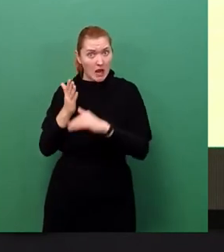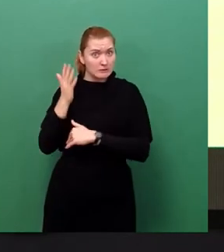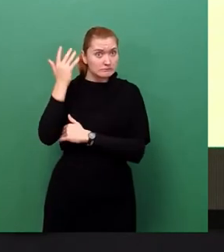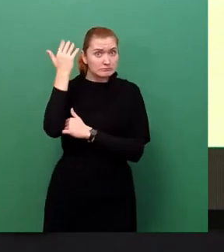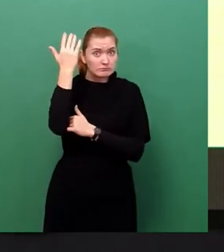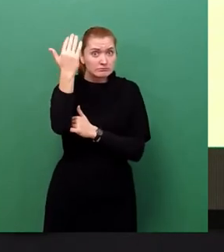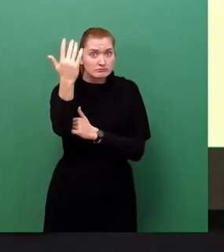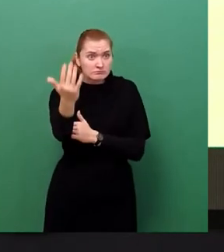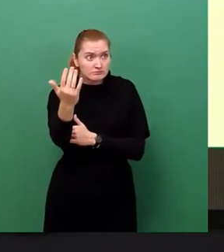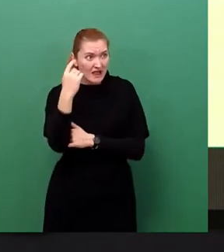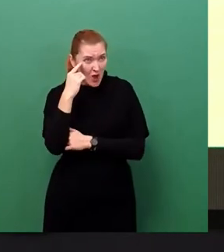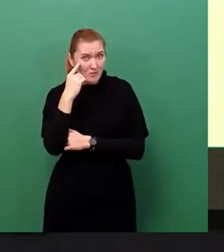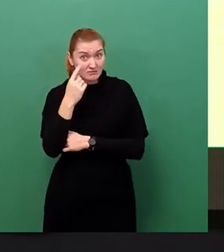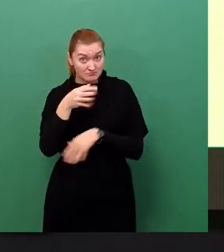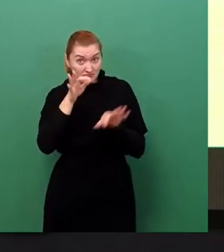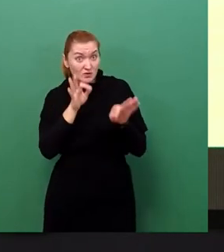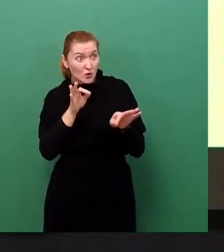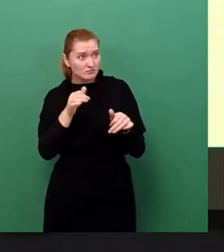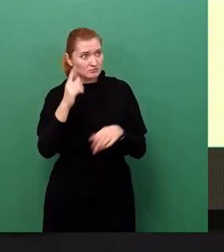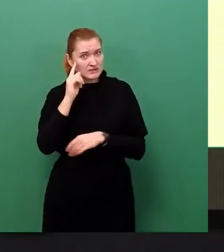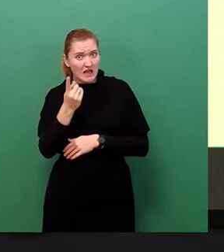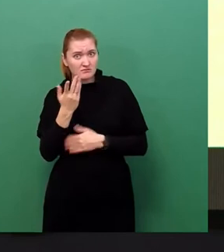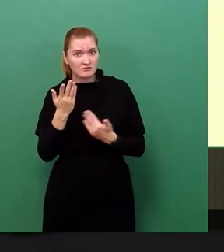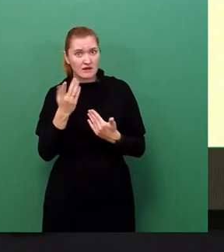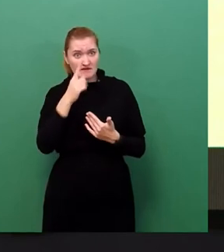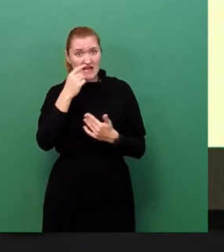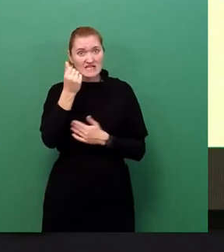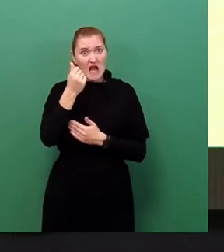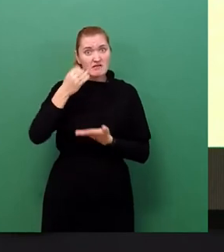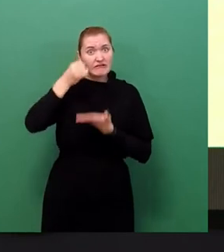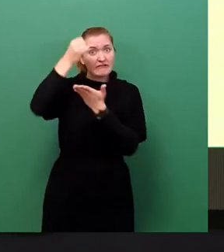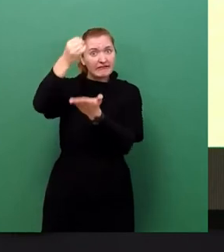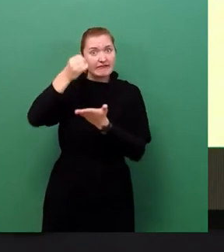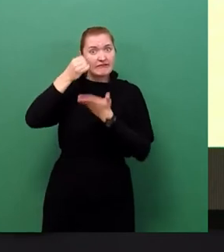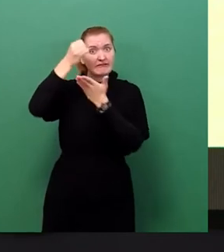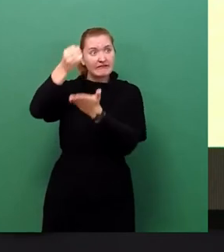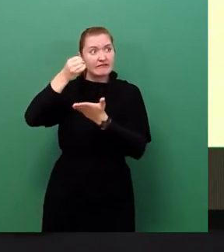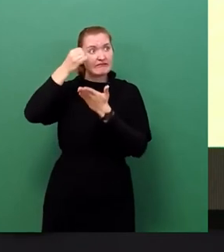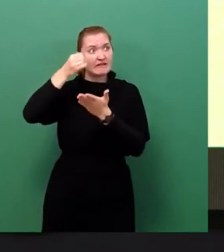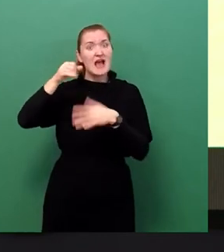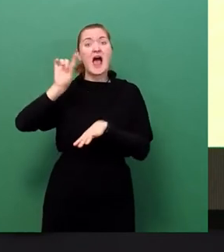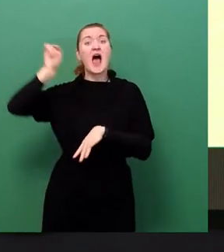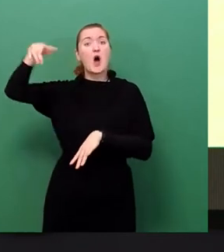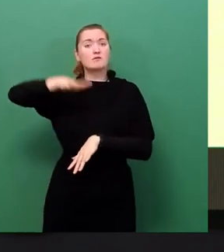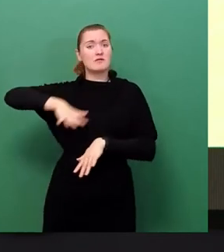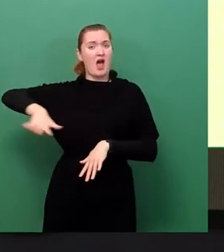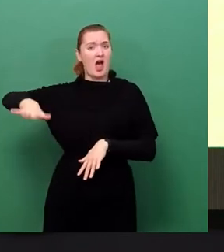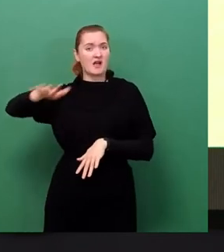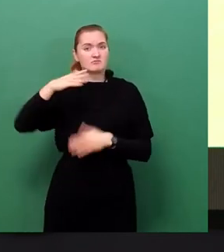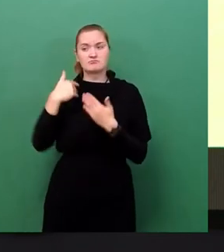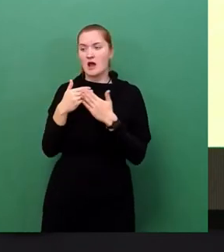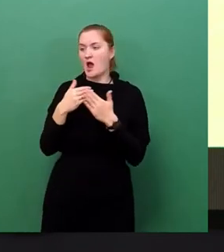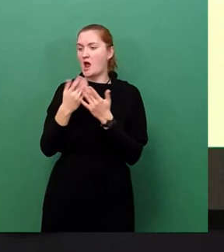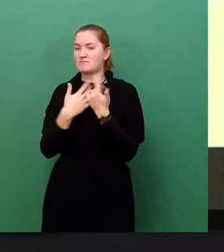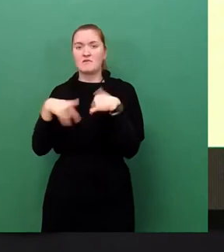Geld auszugeben, um aus dem Ausland Öl, Gas, Uranerz nach